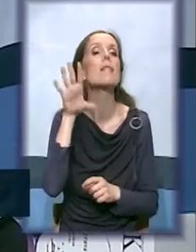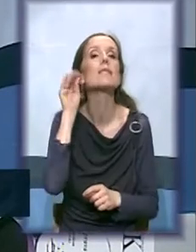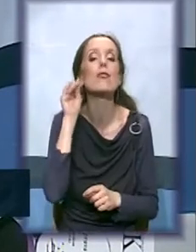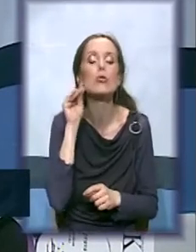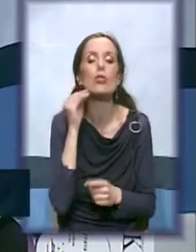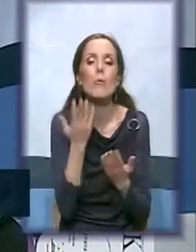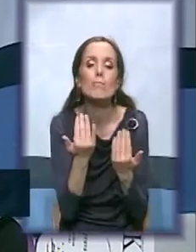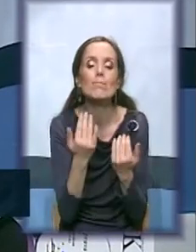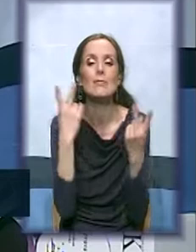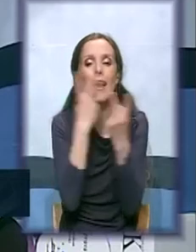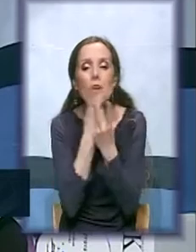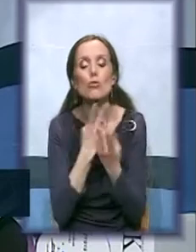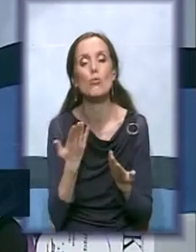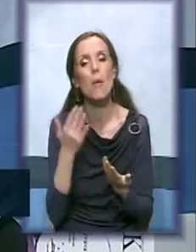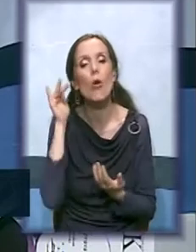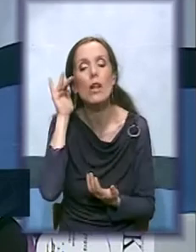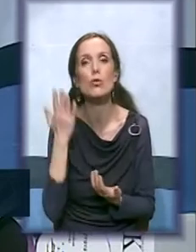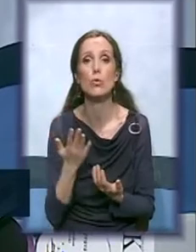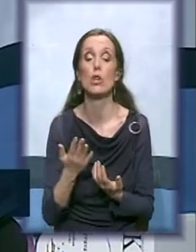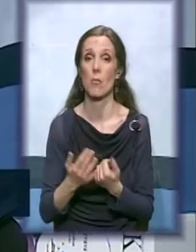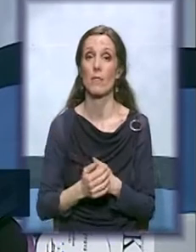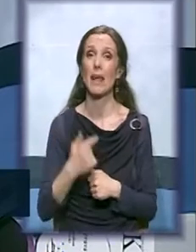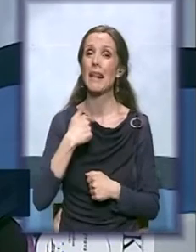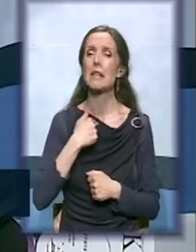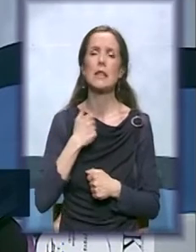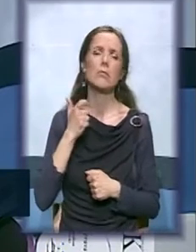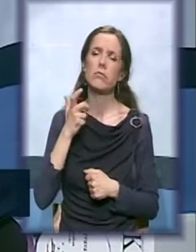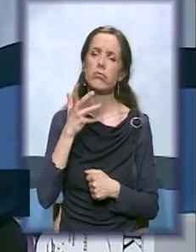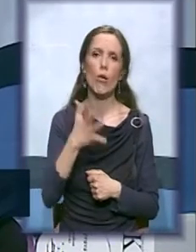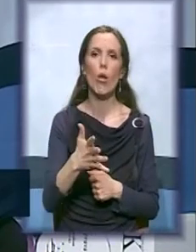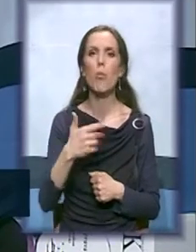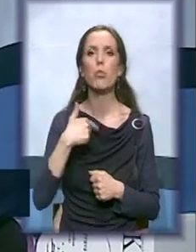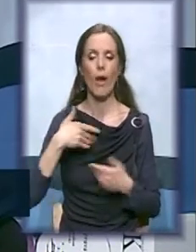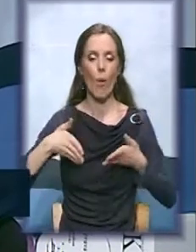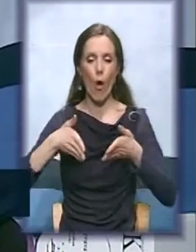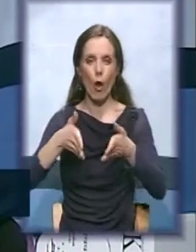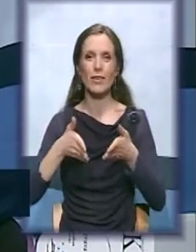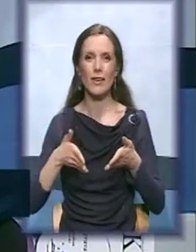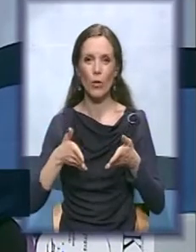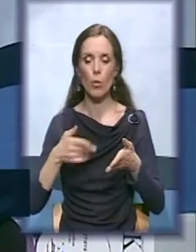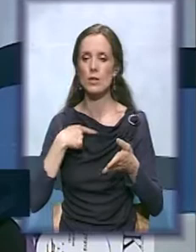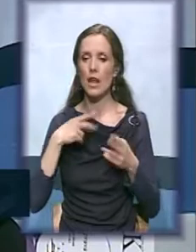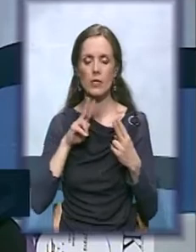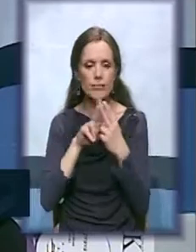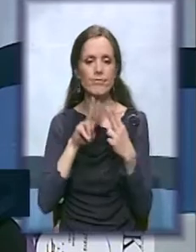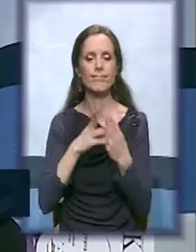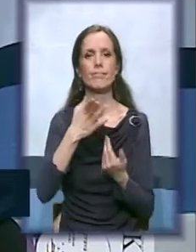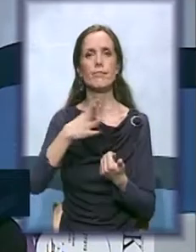Ja sam mnogo puta bila u prilici da u hodniku se susrećem sa devojkama, ženama.